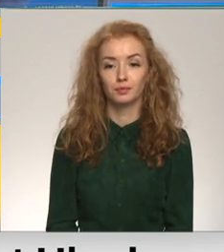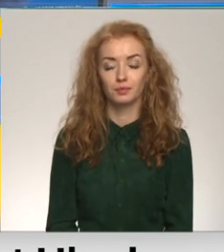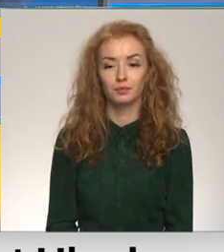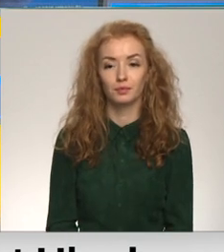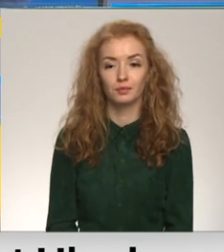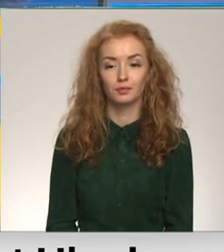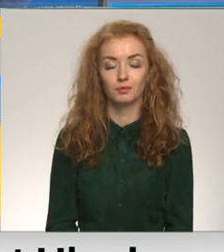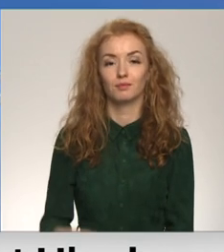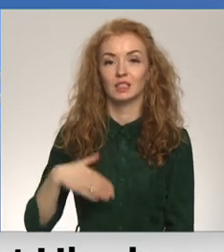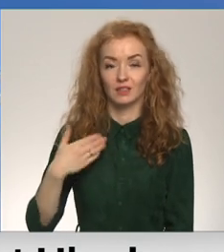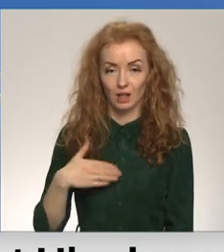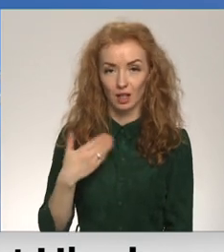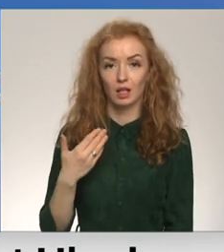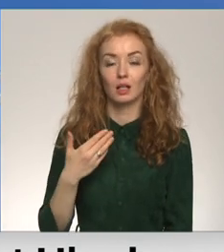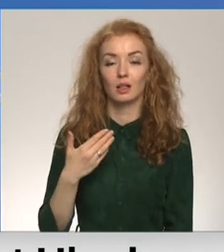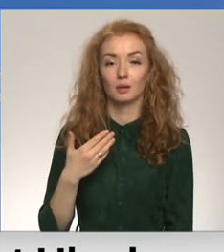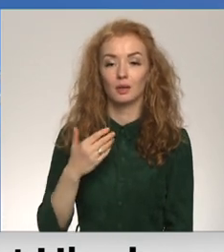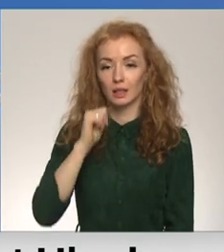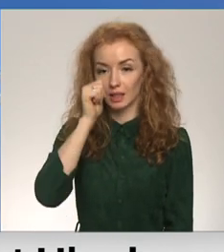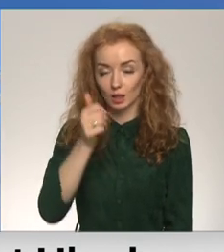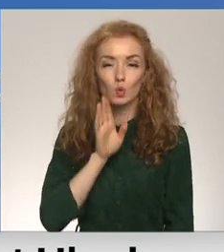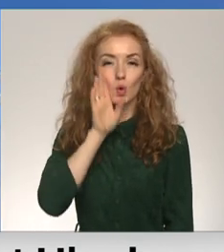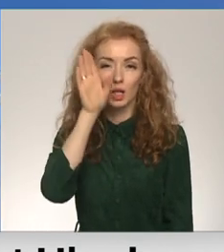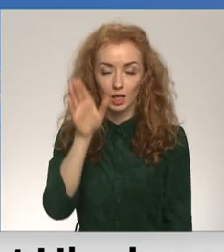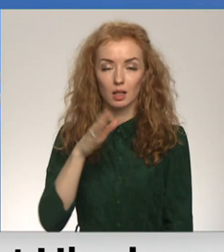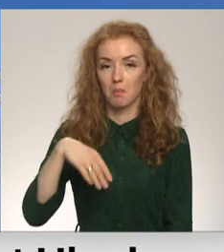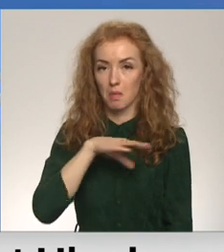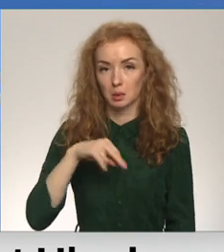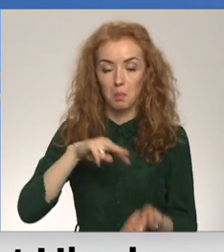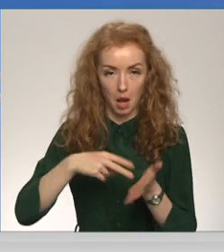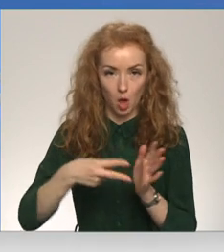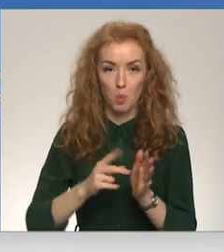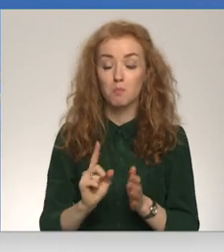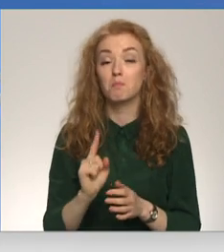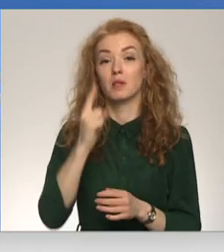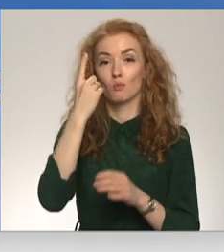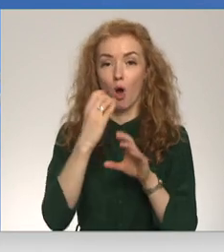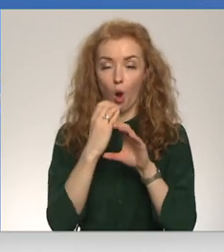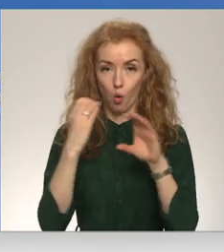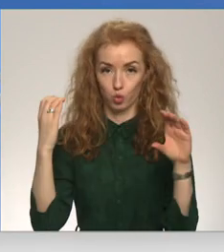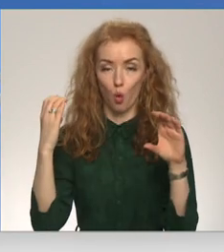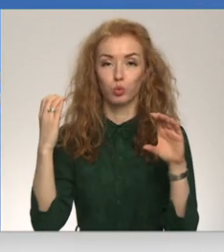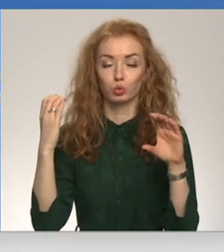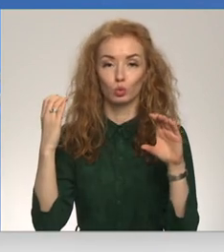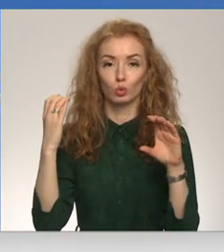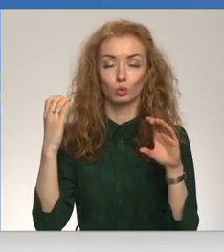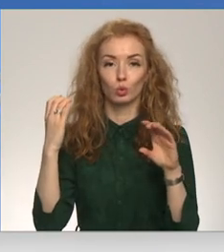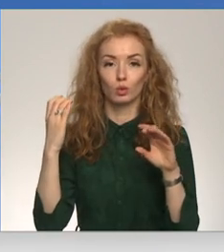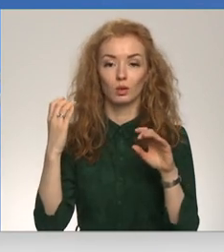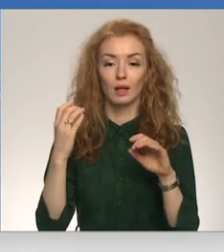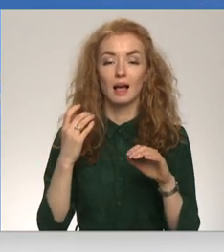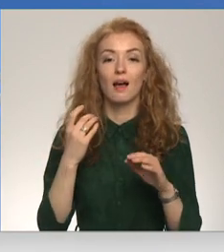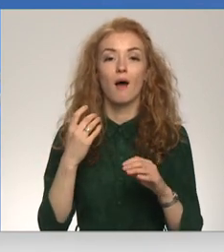Sveicināt! Jā, kā jūs jau minējāt, rīt no rīta mēs esam ieplānojuši pirmo autobusu. Būs tik autobusu, cik būs